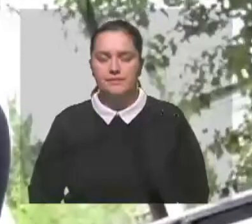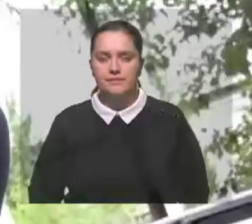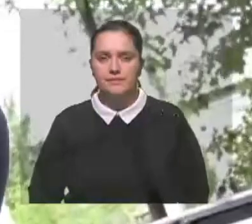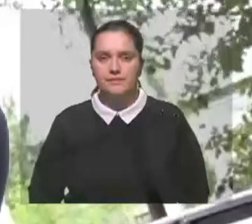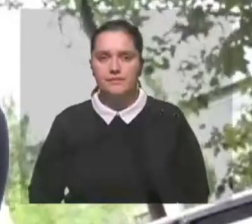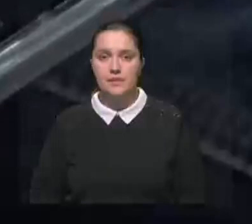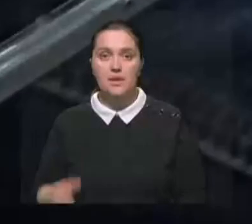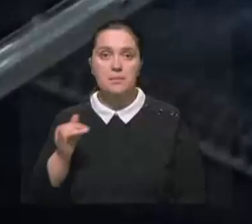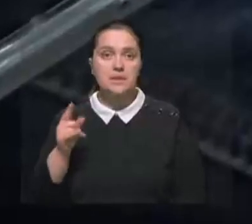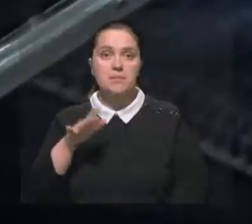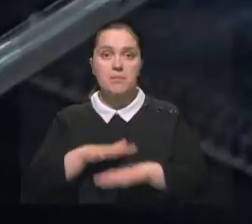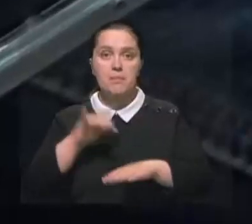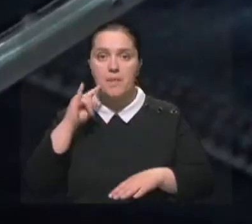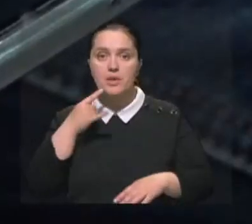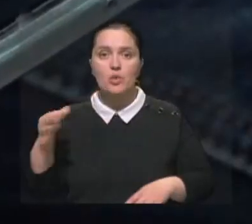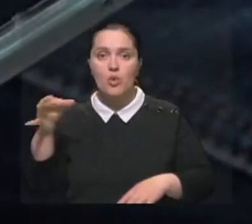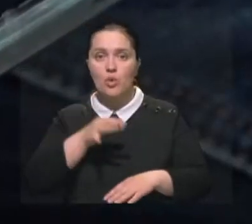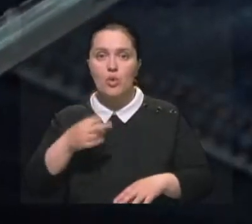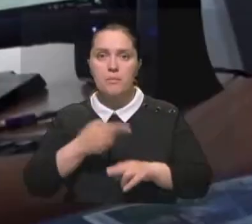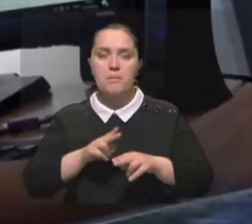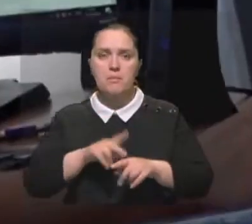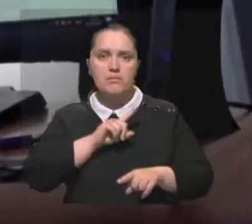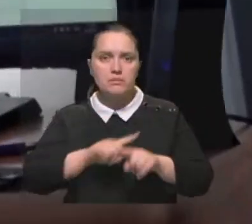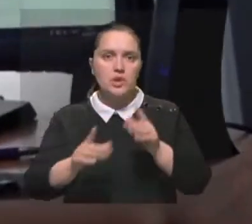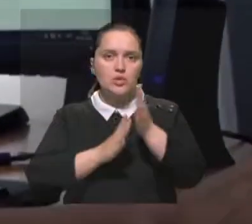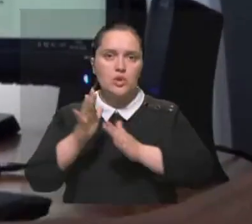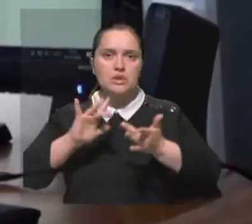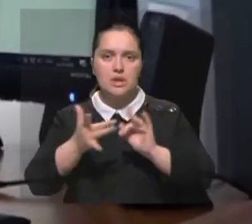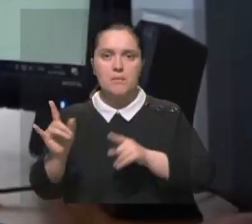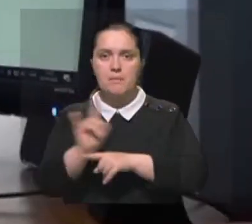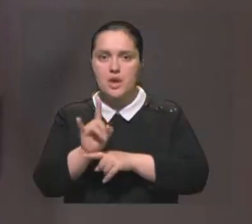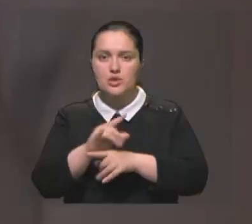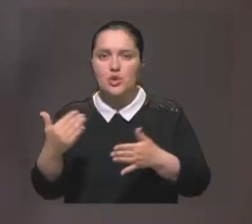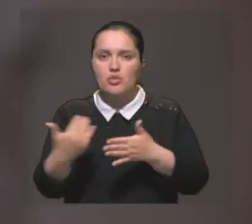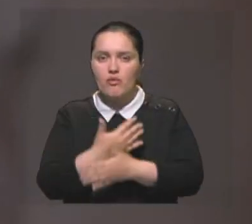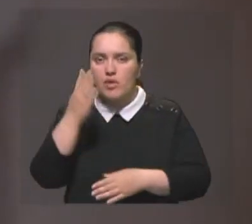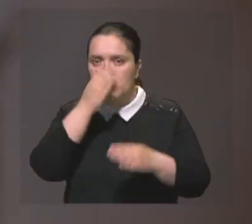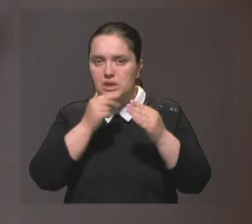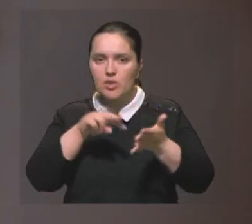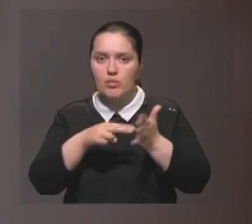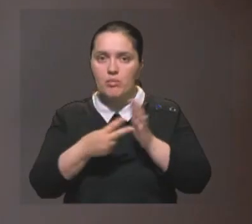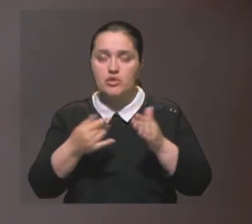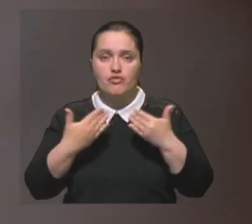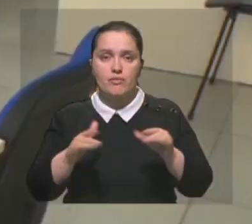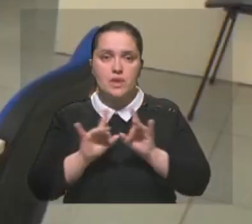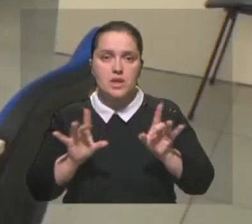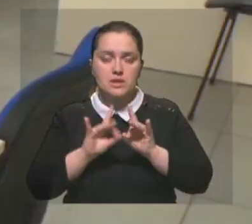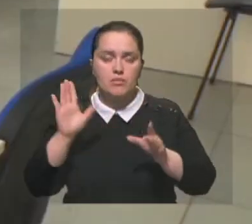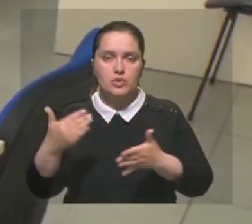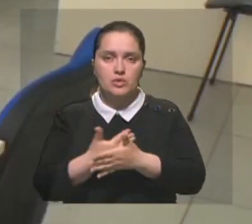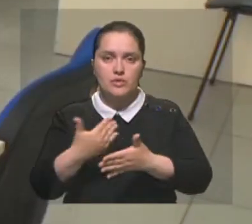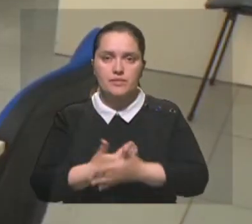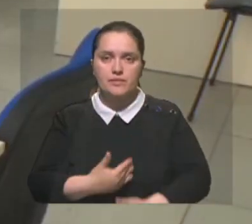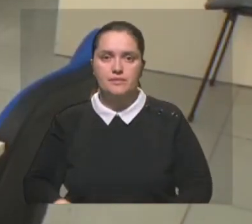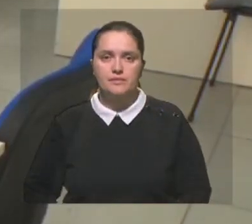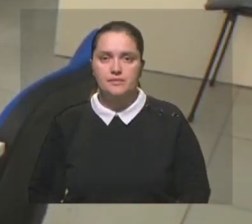Мы из банка. В Павлодарской области фиксируют резкий рост интернет-мошенников. О новых хитроумных схемах в нашем